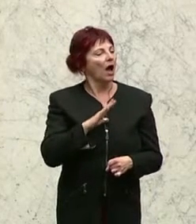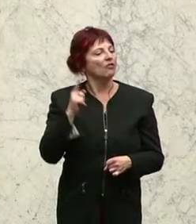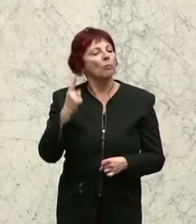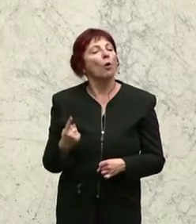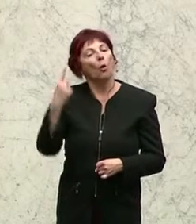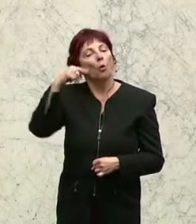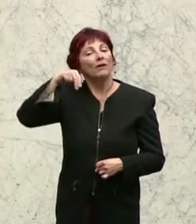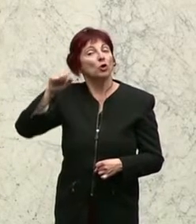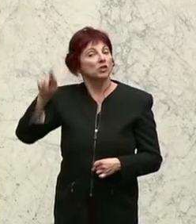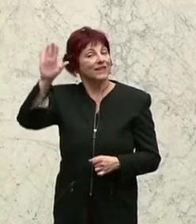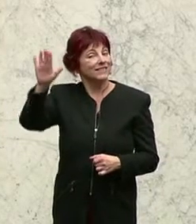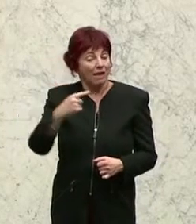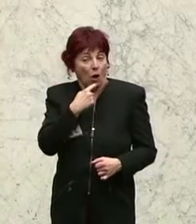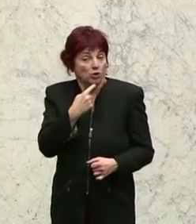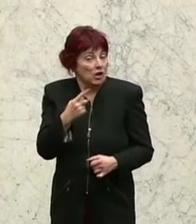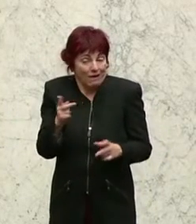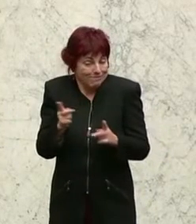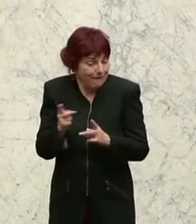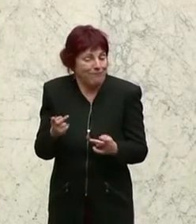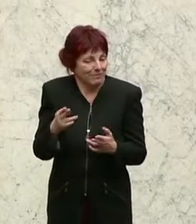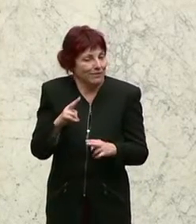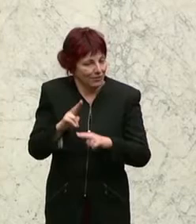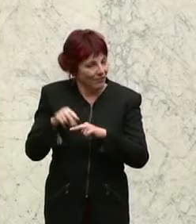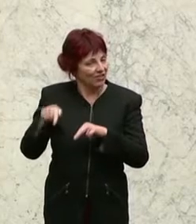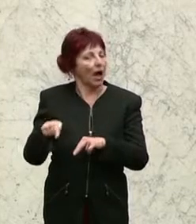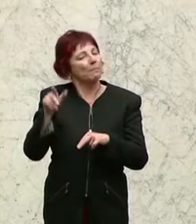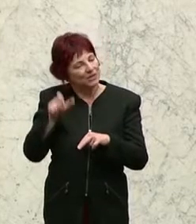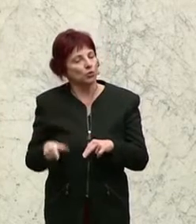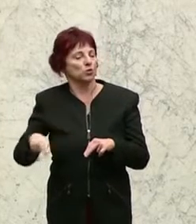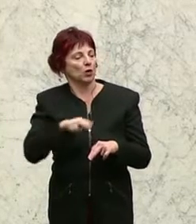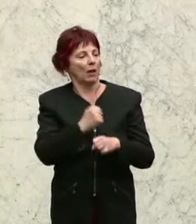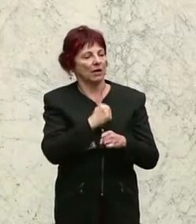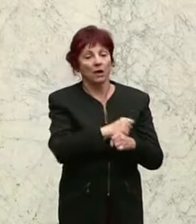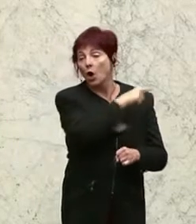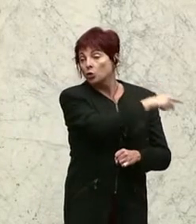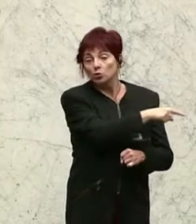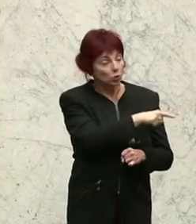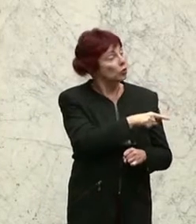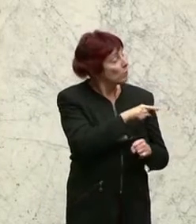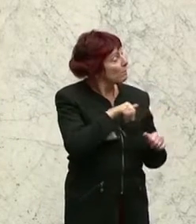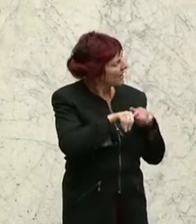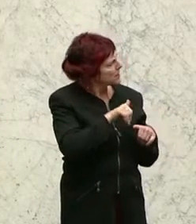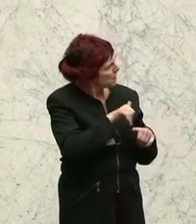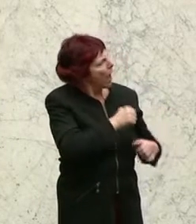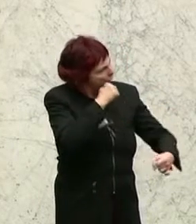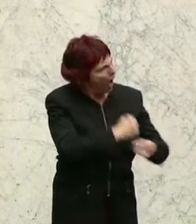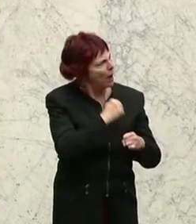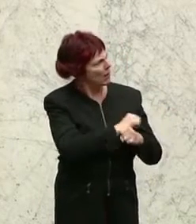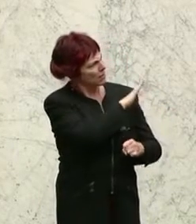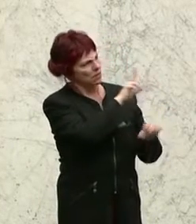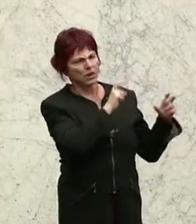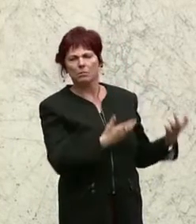Oberostra hier nicht von Staaten gehen. Und daher noch einmal, Bundesminister, Sie sind der Arbeitsminister. Es ist Ihre Aufgabe hier, die